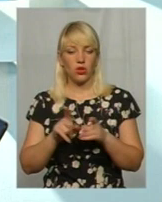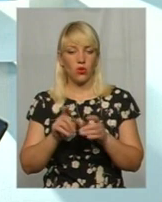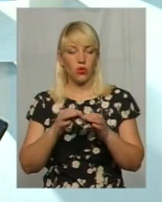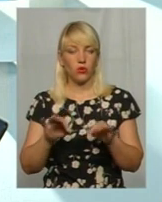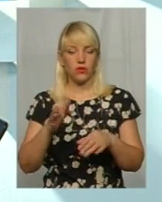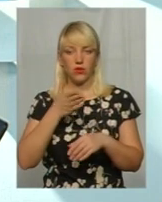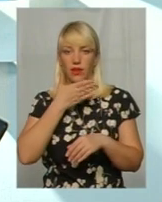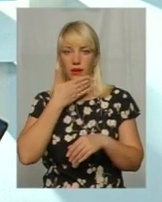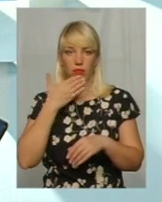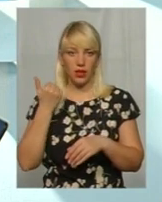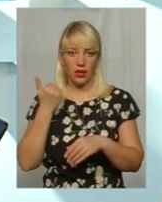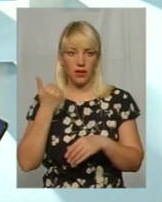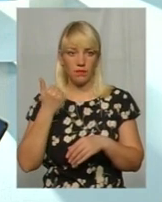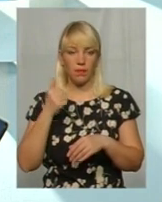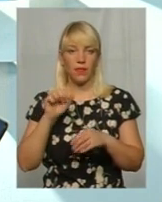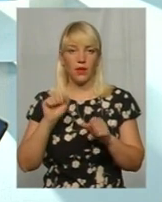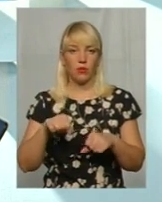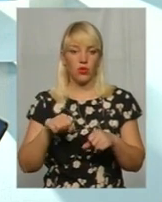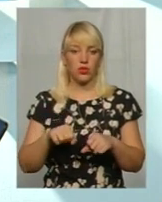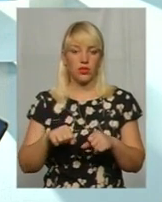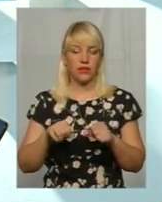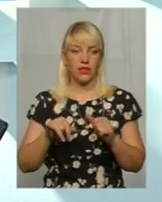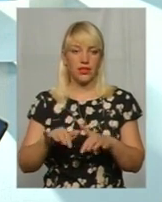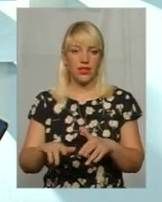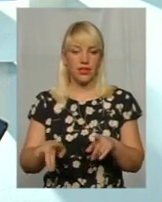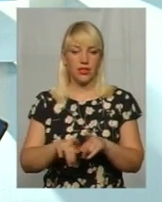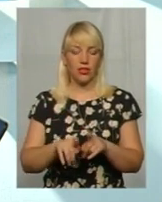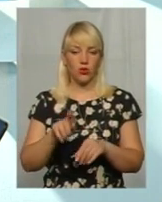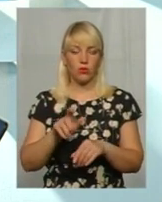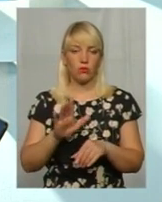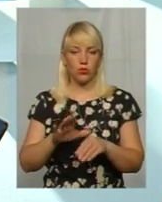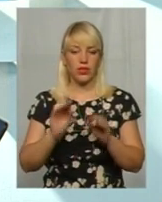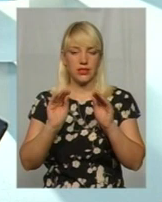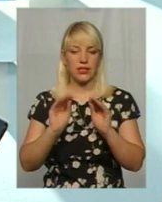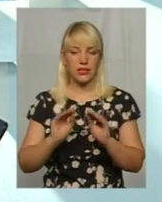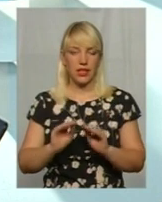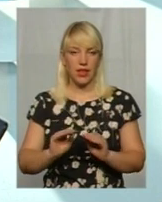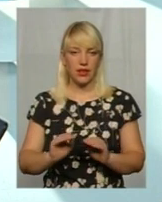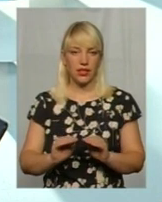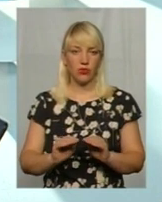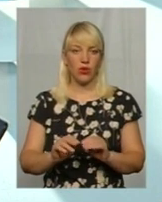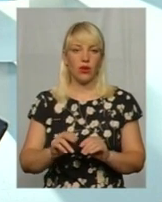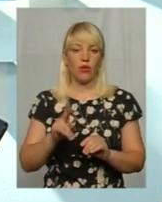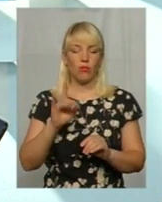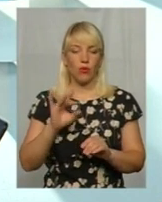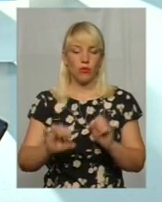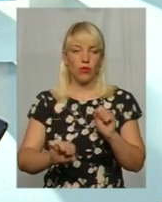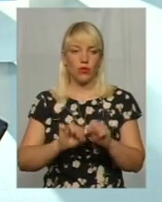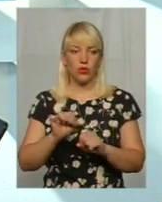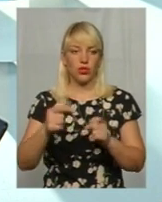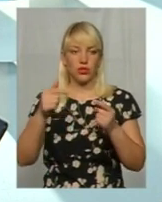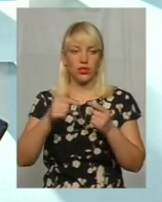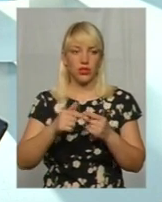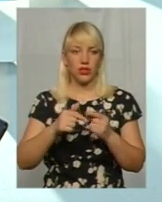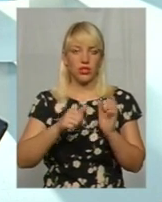можливо, в діях такої особи буде склад адміністративного правопорушення згідно статті 164